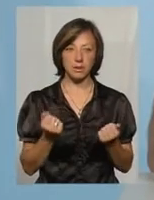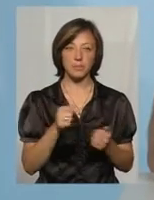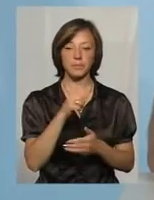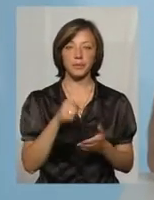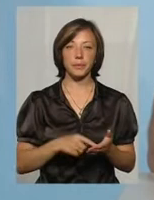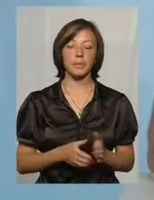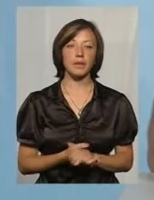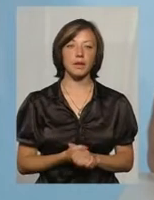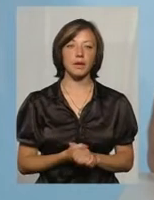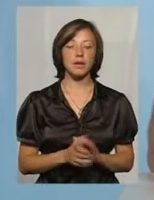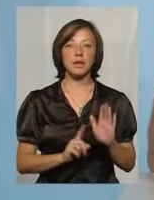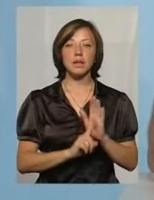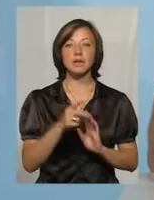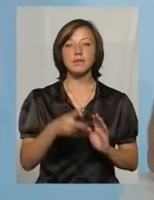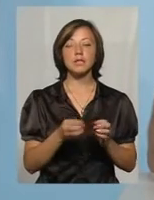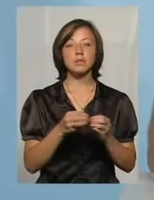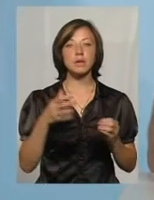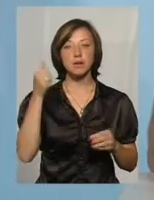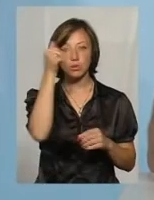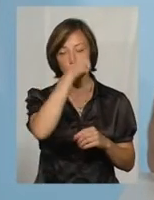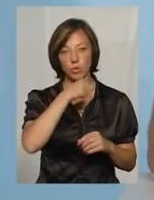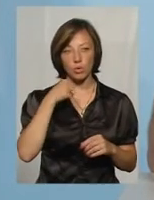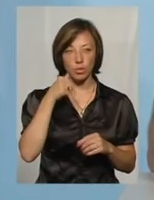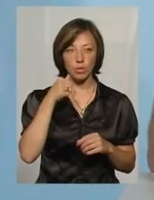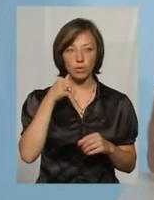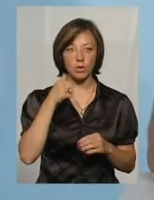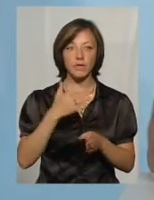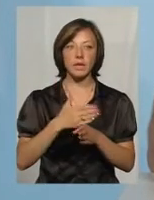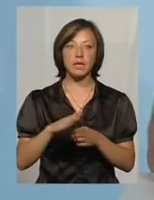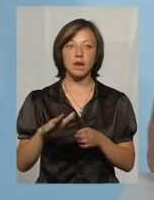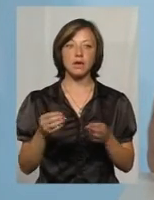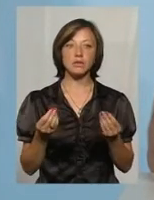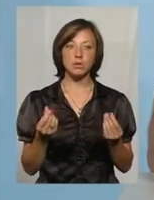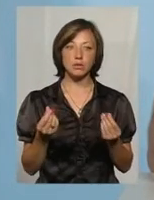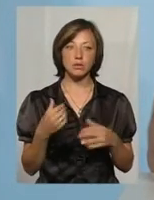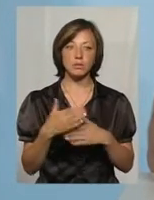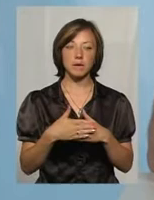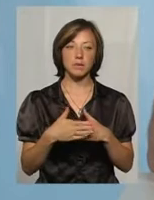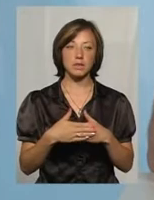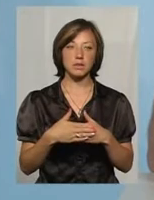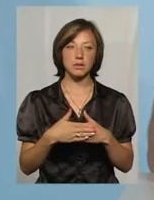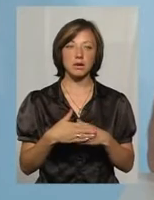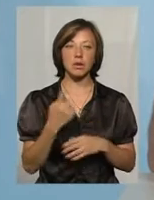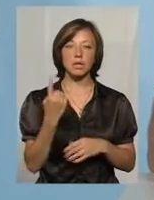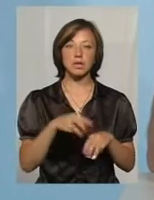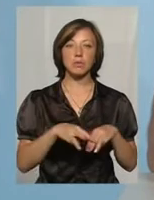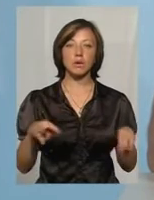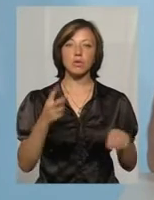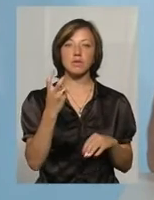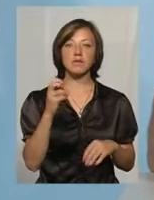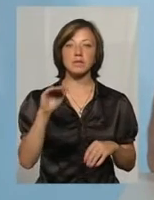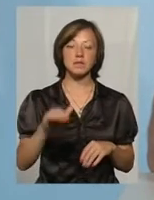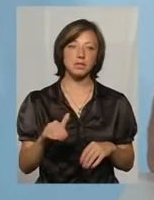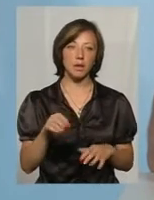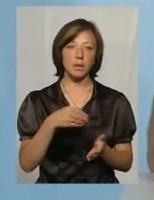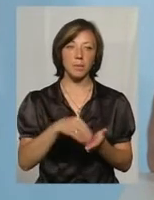кошт. З 2015 року виділяються кошти приблизно 1 мільйон 200 тисяч гривень